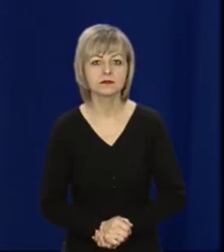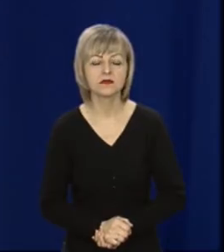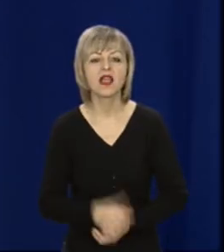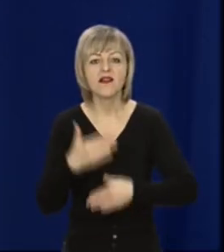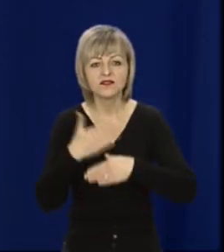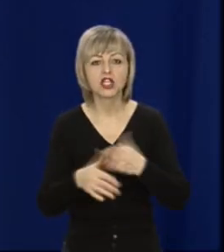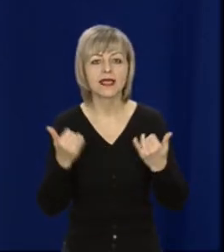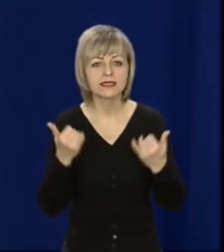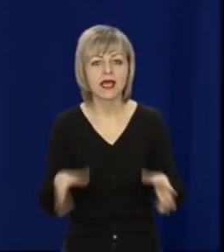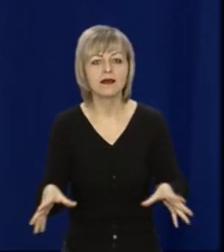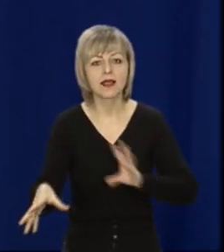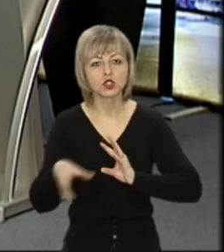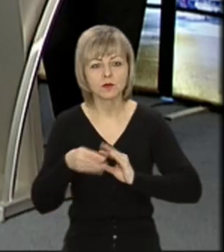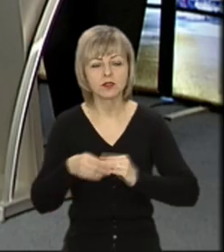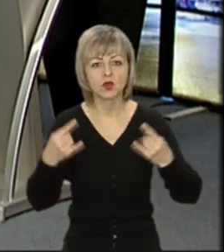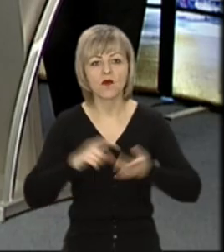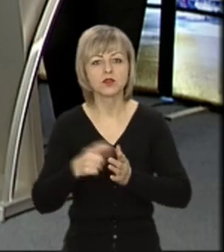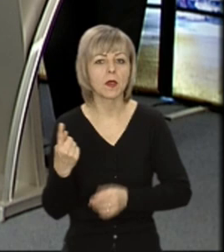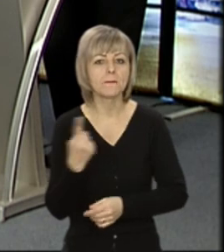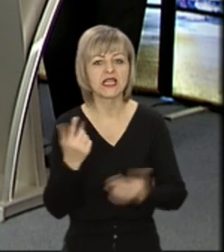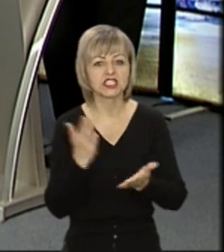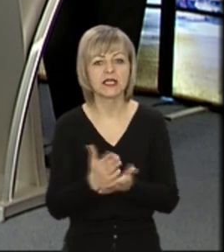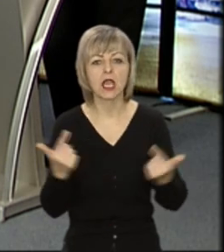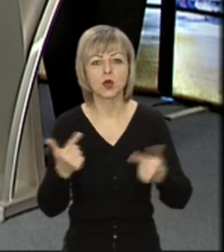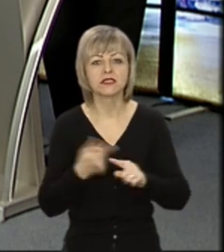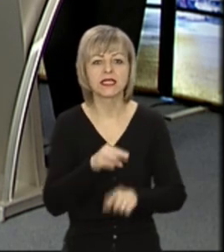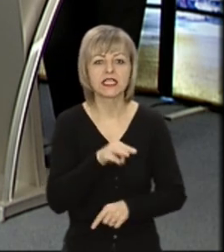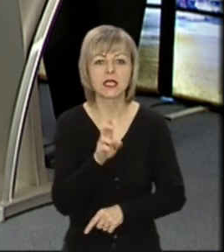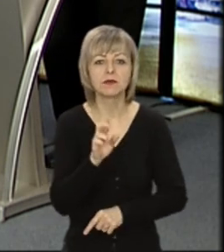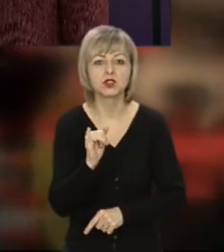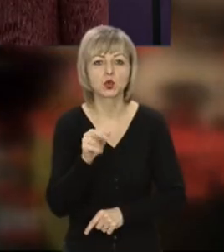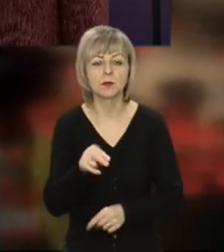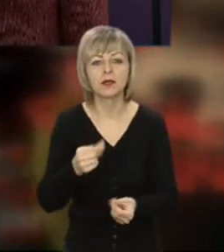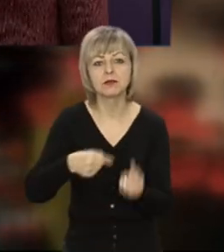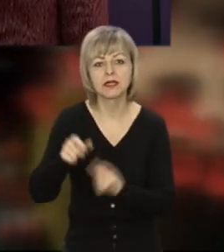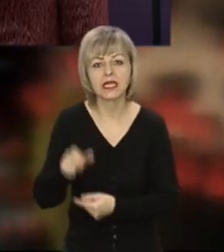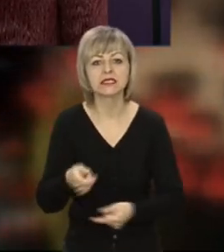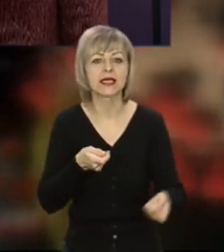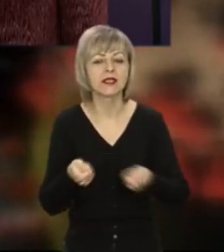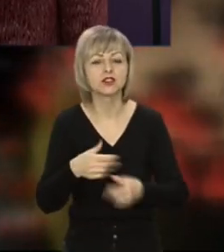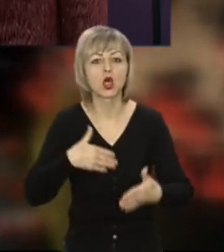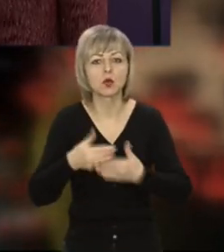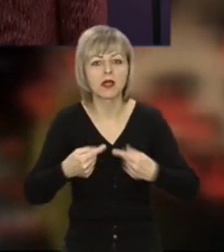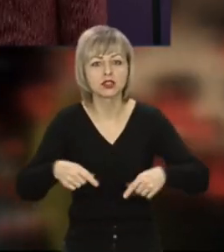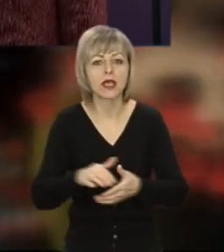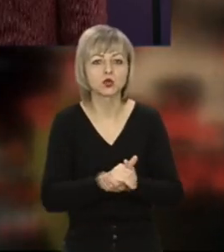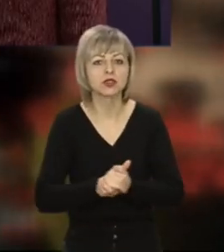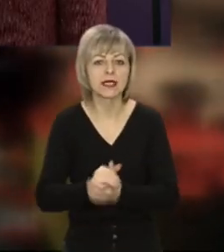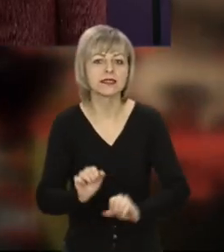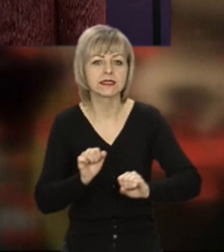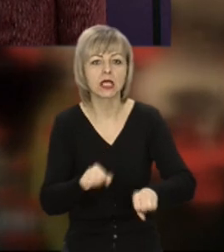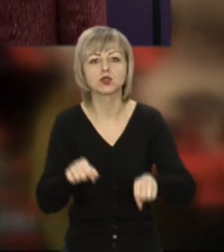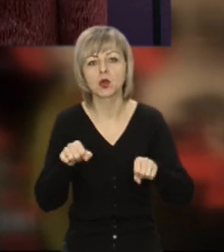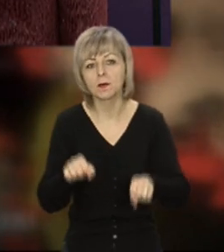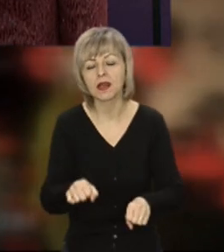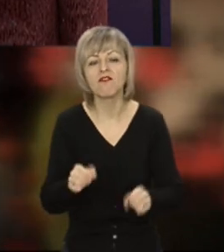Уже зараз разом зі мною у студії перші гості. Це Тетяна Бісков, підприємець і керівниця громадської організації Асоціації захисту